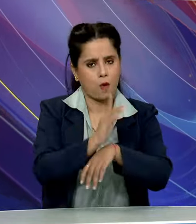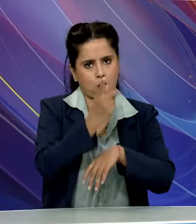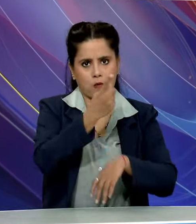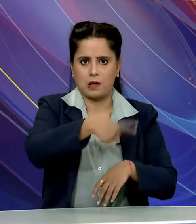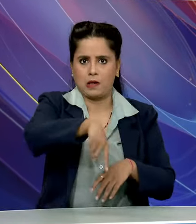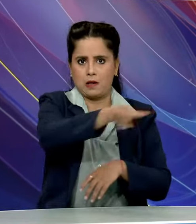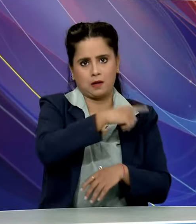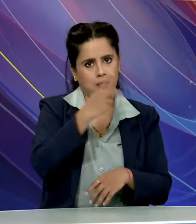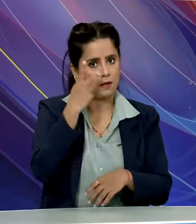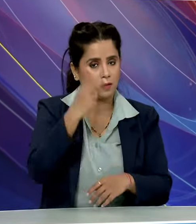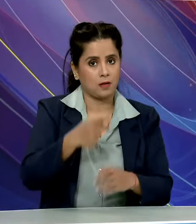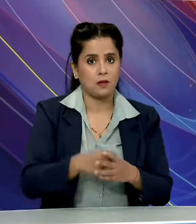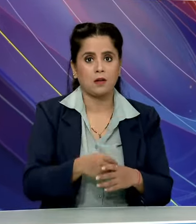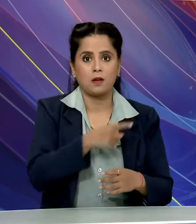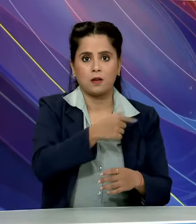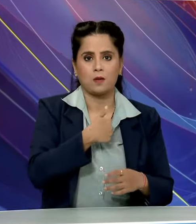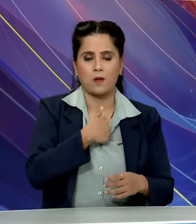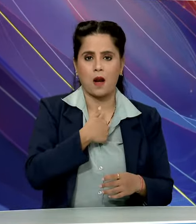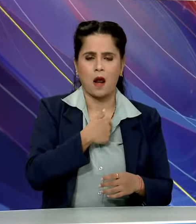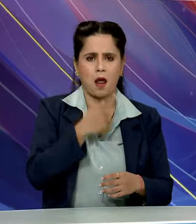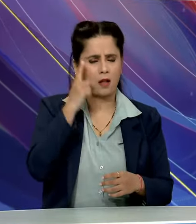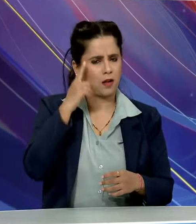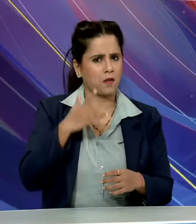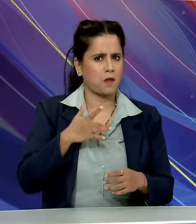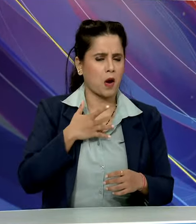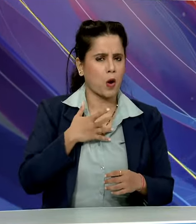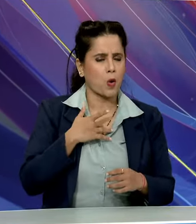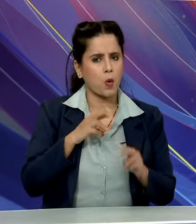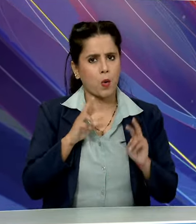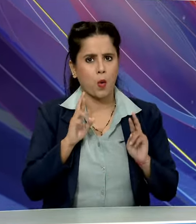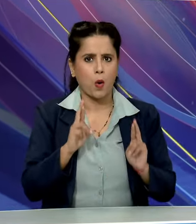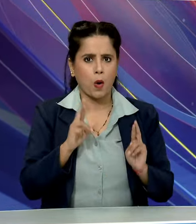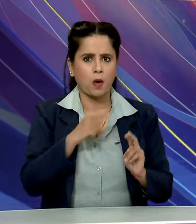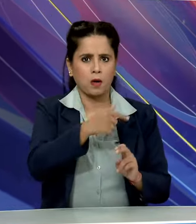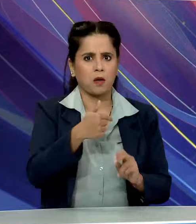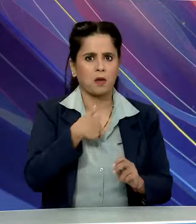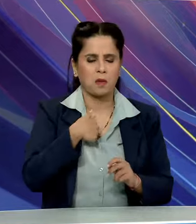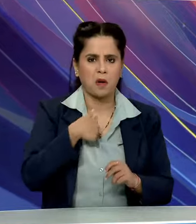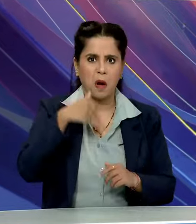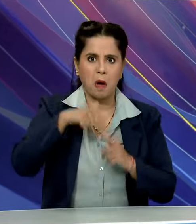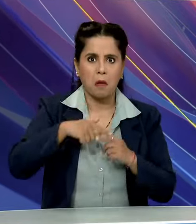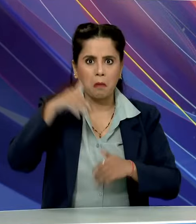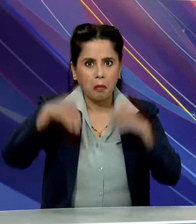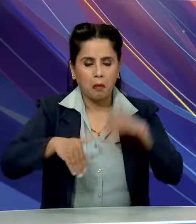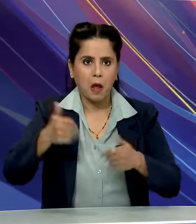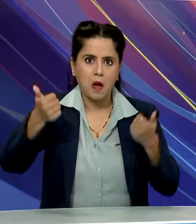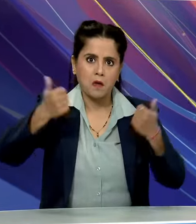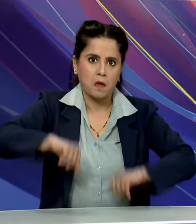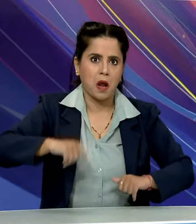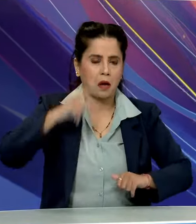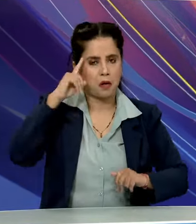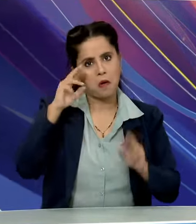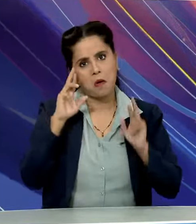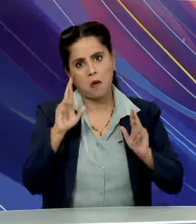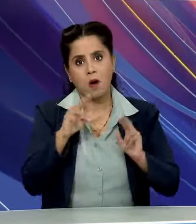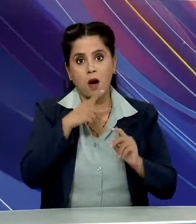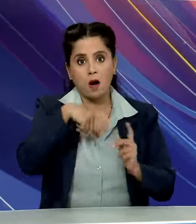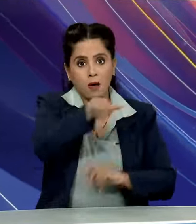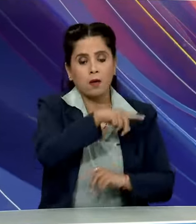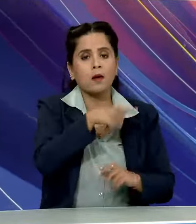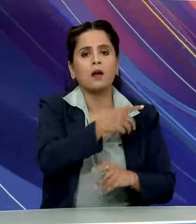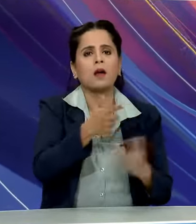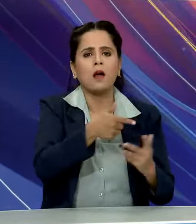फक्का हो जाता है कि वो चुनाव हारने वाली है तो